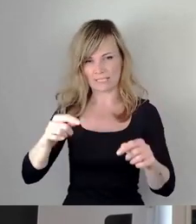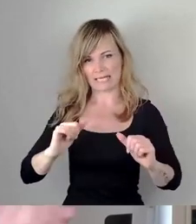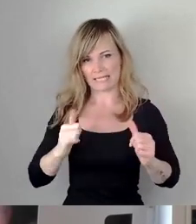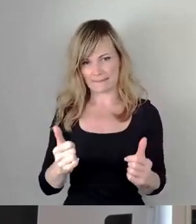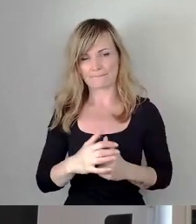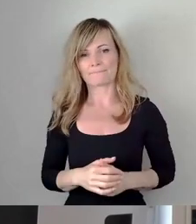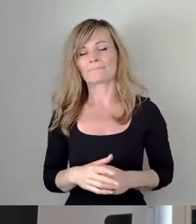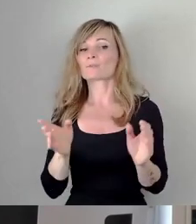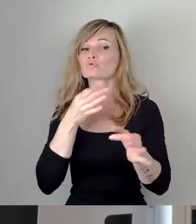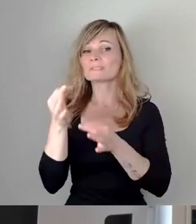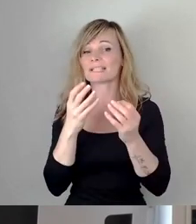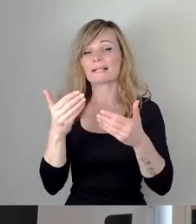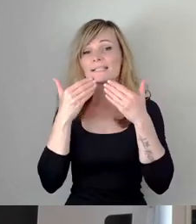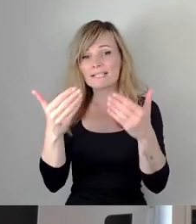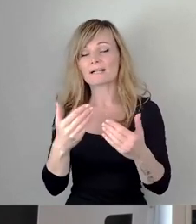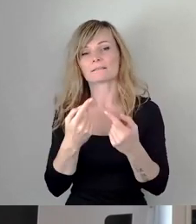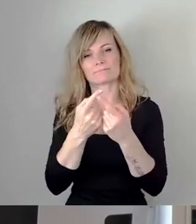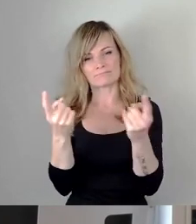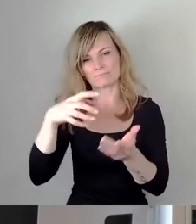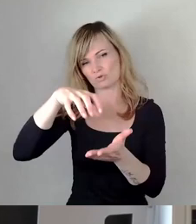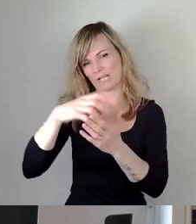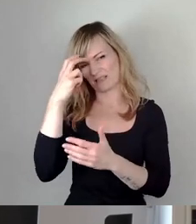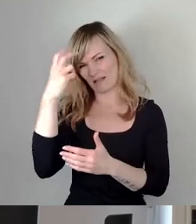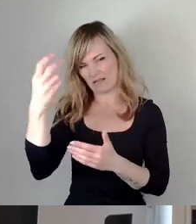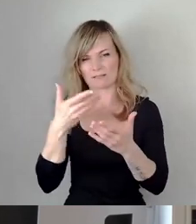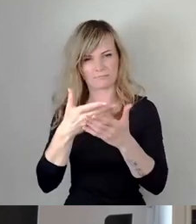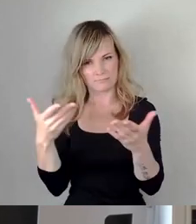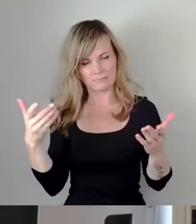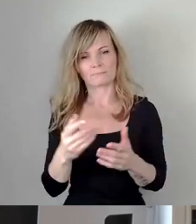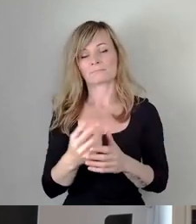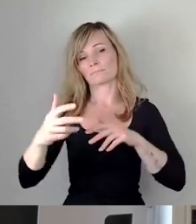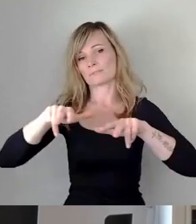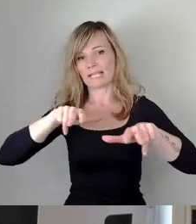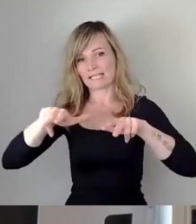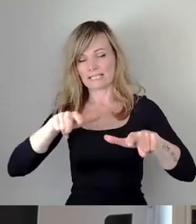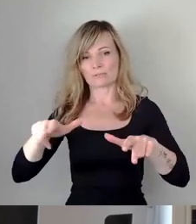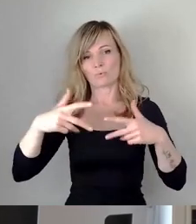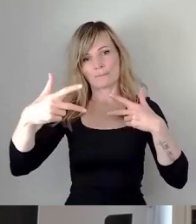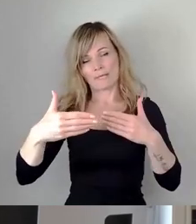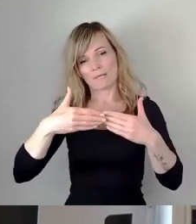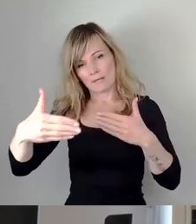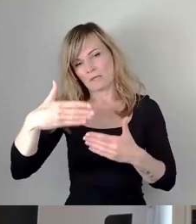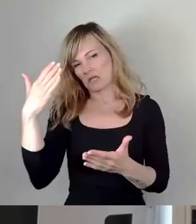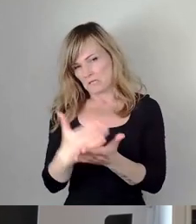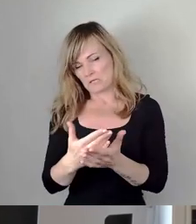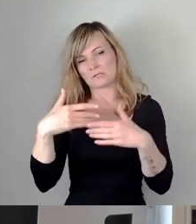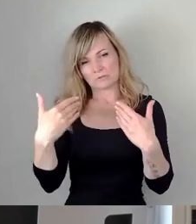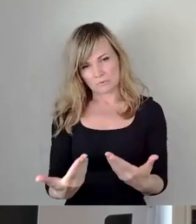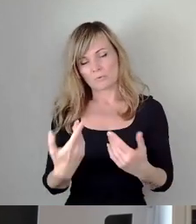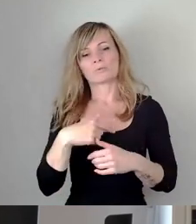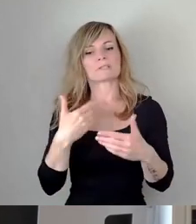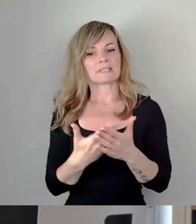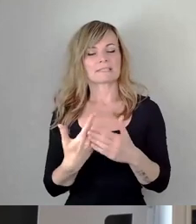natürlich Ihnen hier im Stadtrat am Ende der Legislatur. Ein ganz herzlicher Dank also Ihnen.